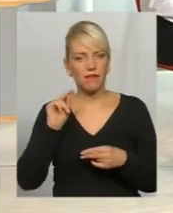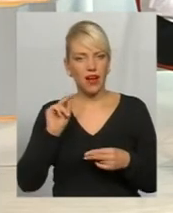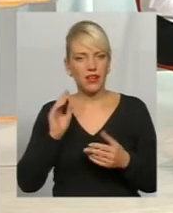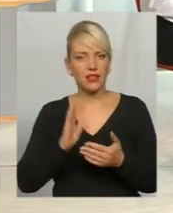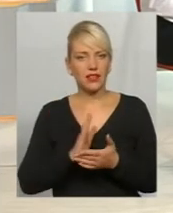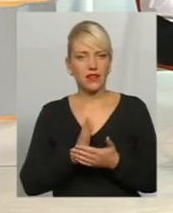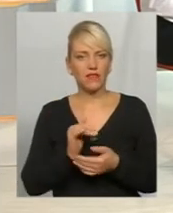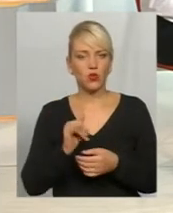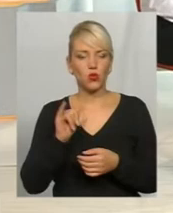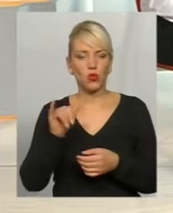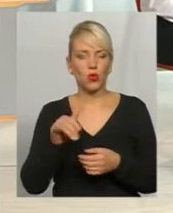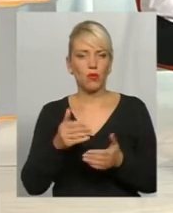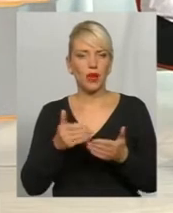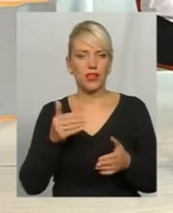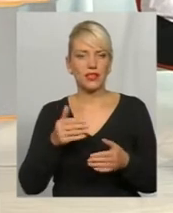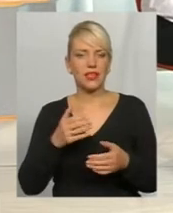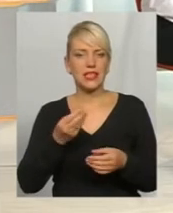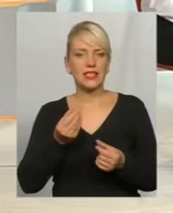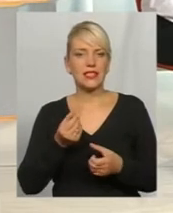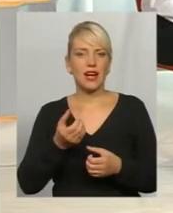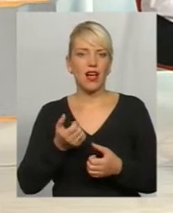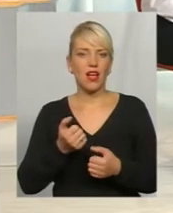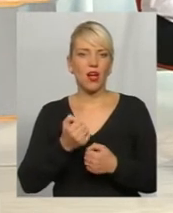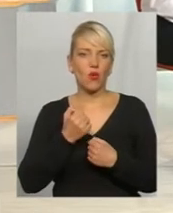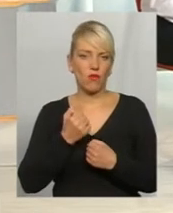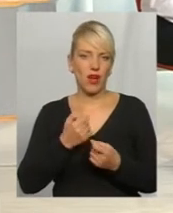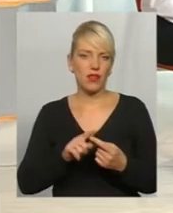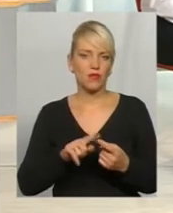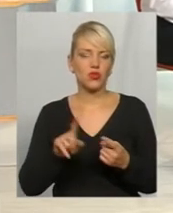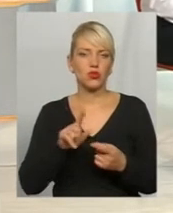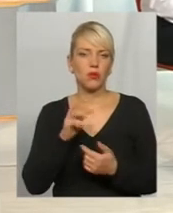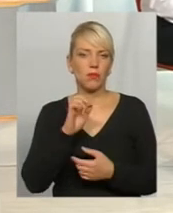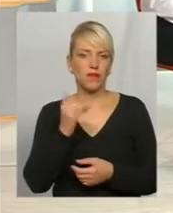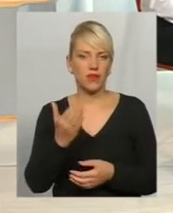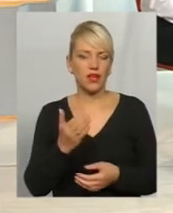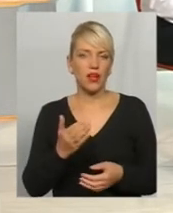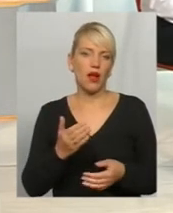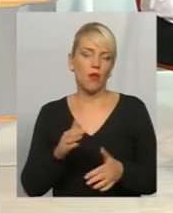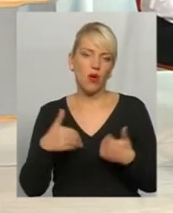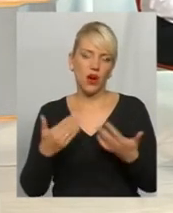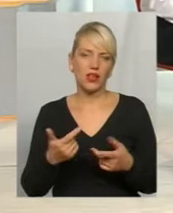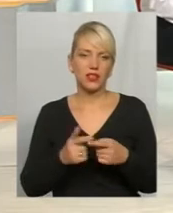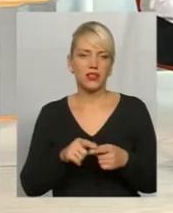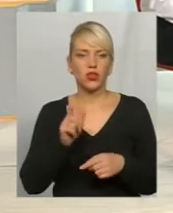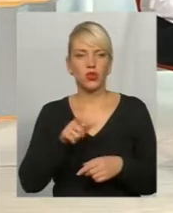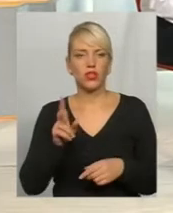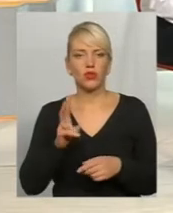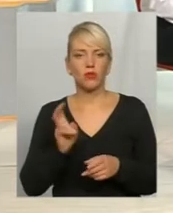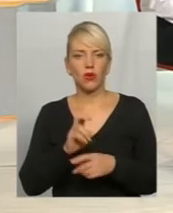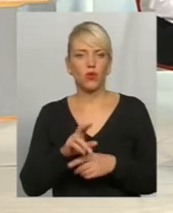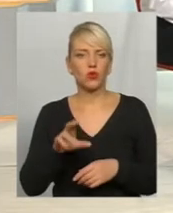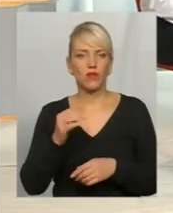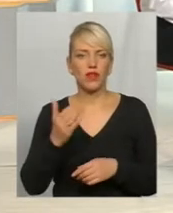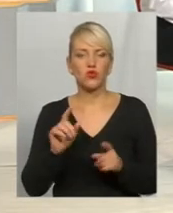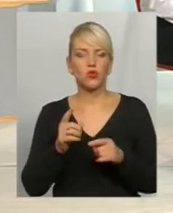в нього перед страхуванням чи у страхуванням, щоб ви порадили. Ті люди, які приходять до вас, чому вони